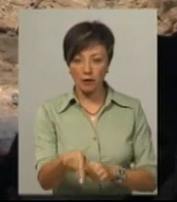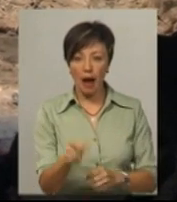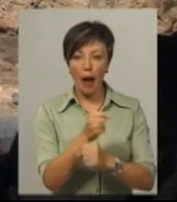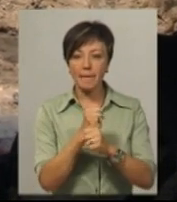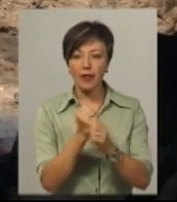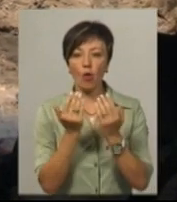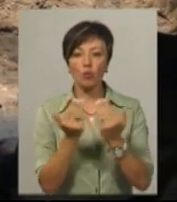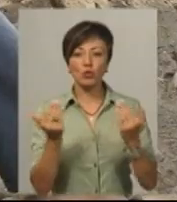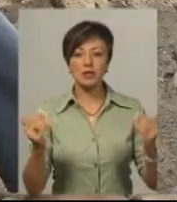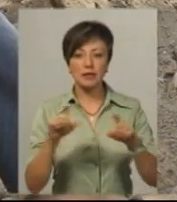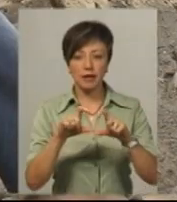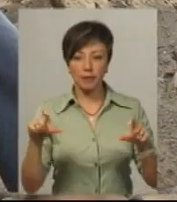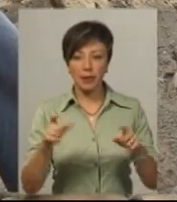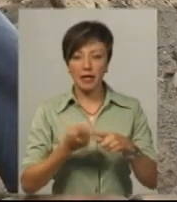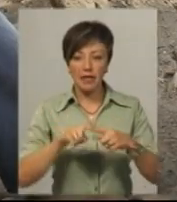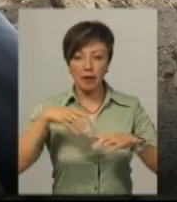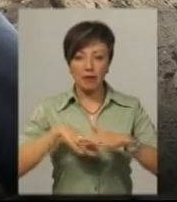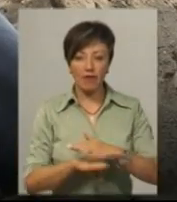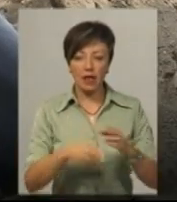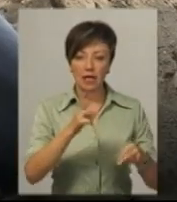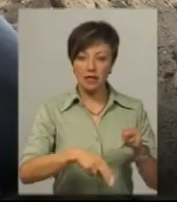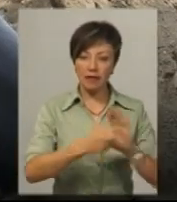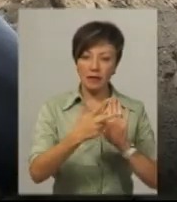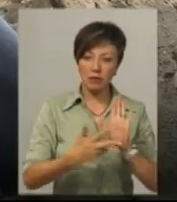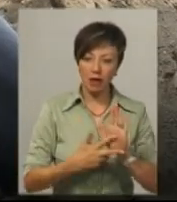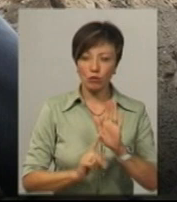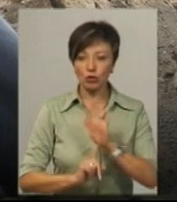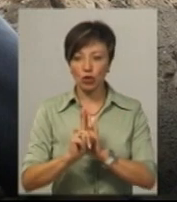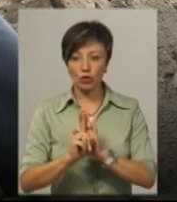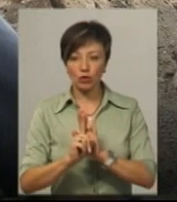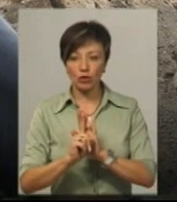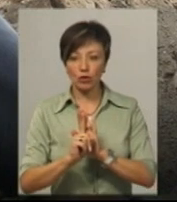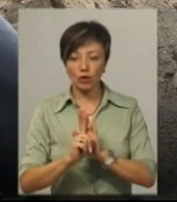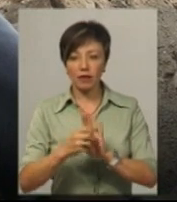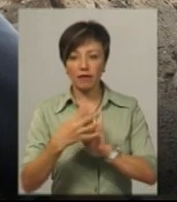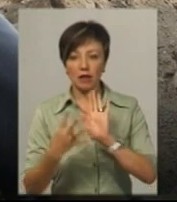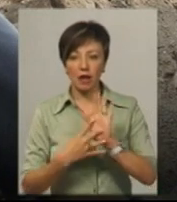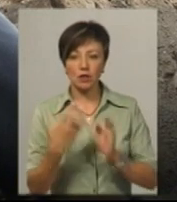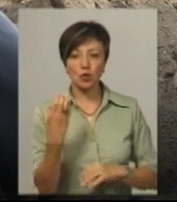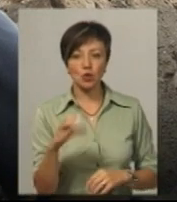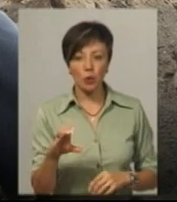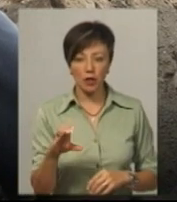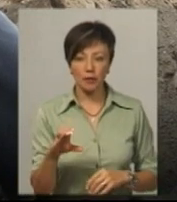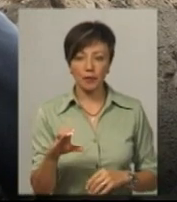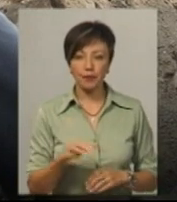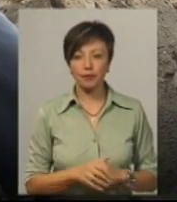Цей подвал кінця 18-го, скоріше, початку 19-го століття.